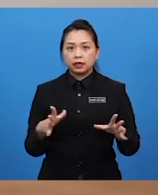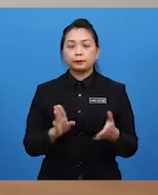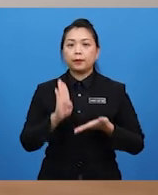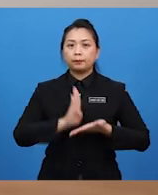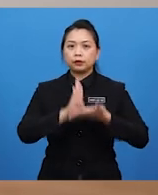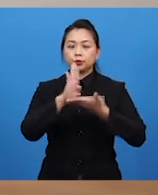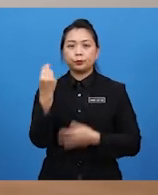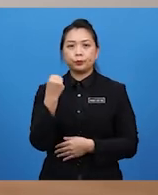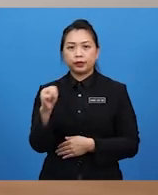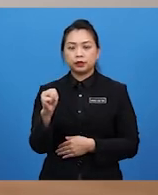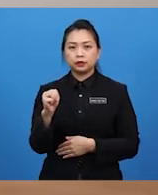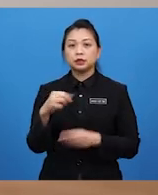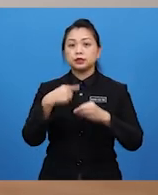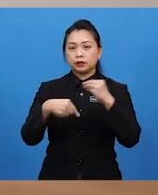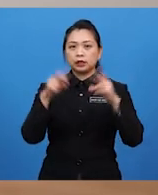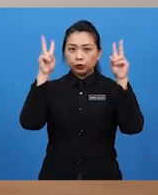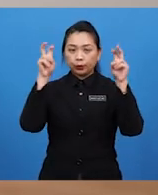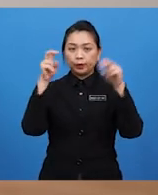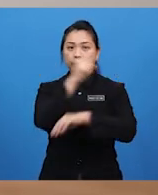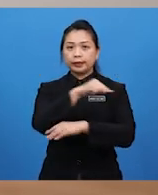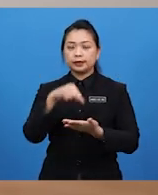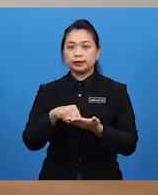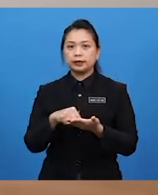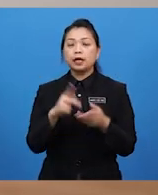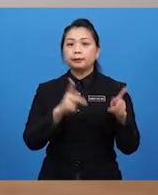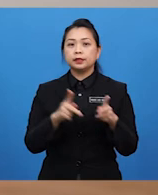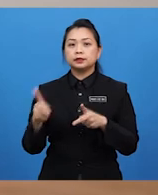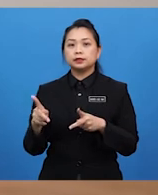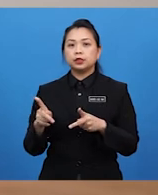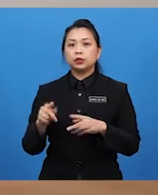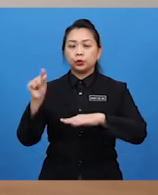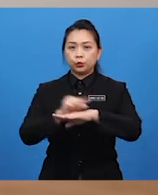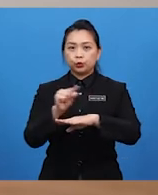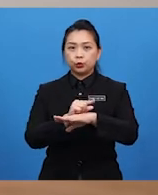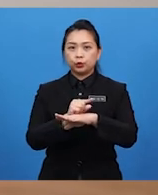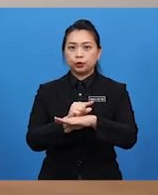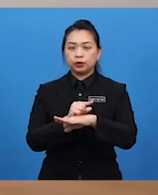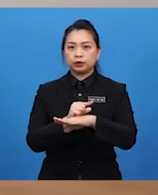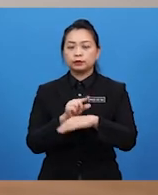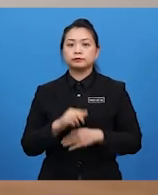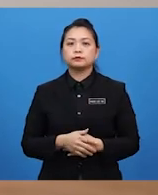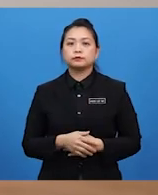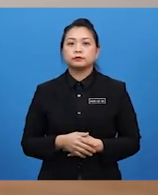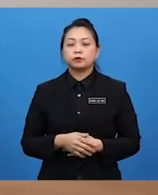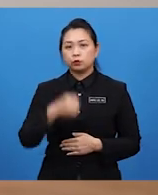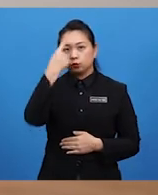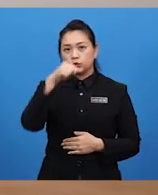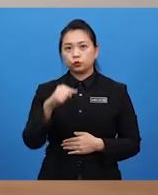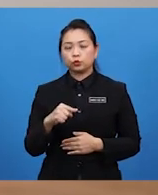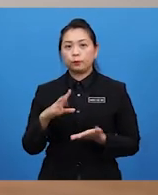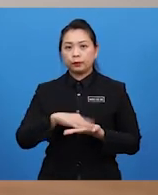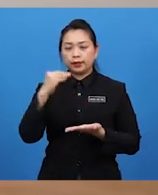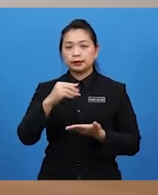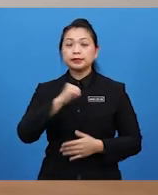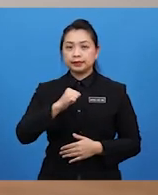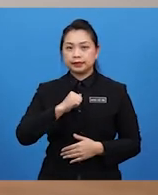dapat membantu mereka tentang topik ini. Ya, kepada pelajar-pelajar di luar sana, gunakanlah apa yang kita bincangkan pada hari ini untuk pembelajaran